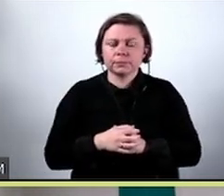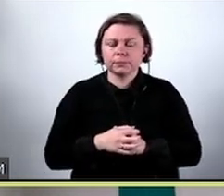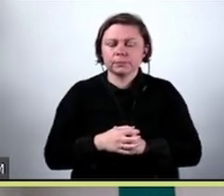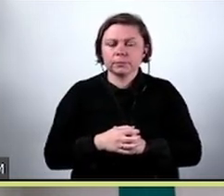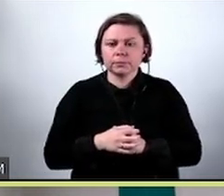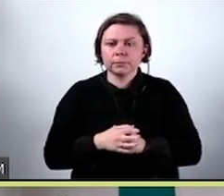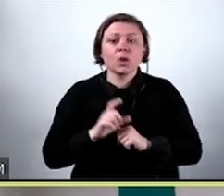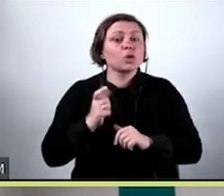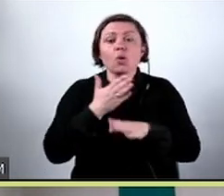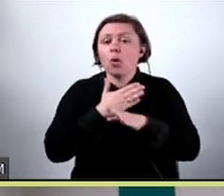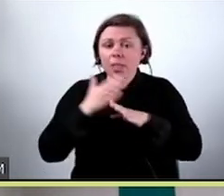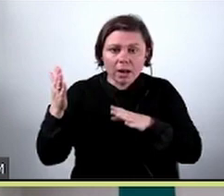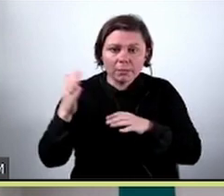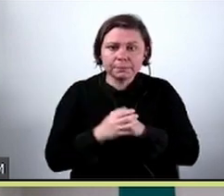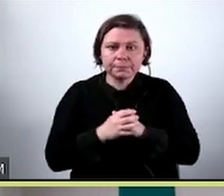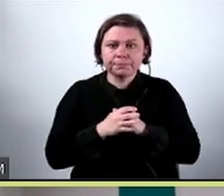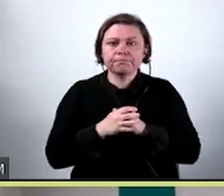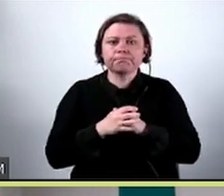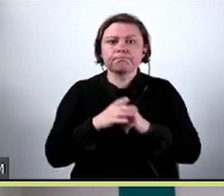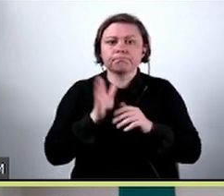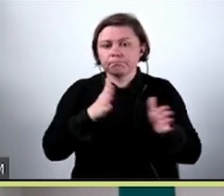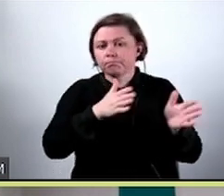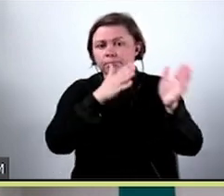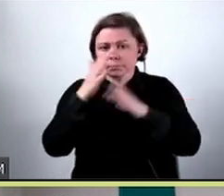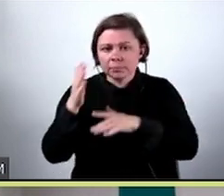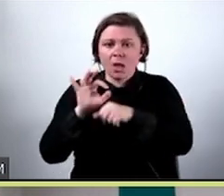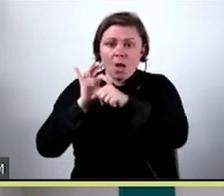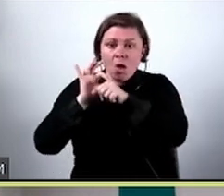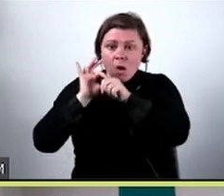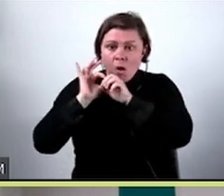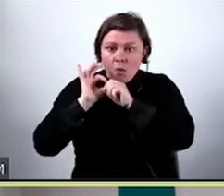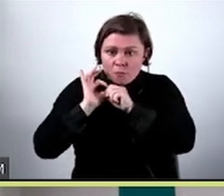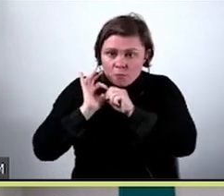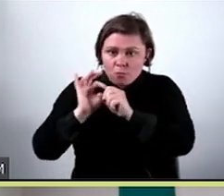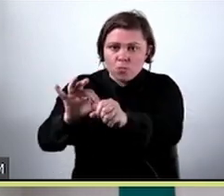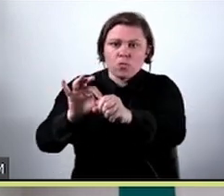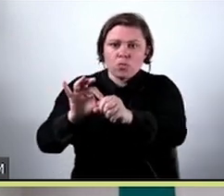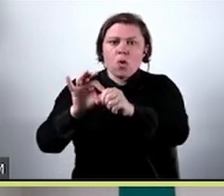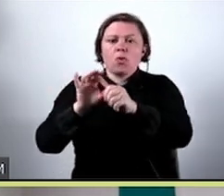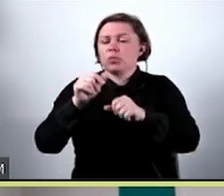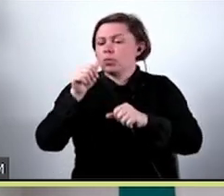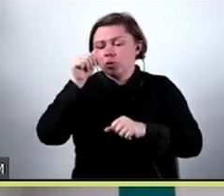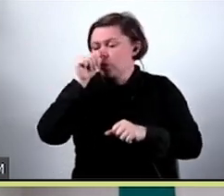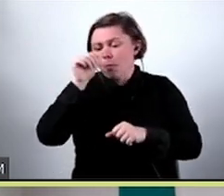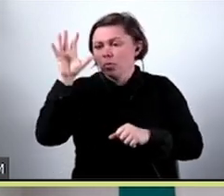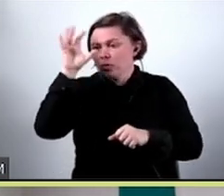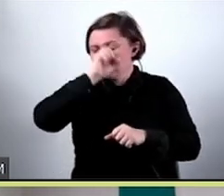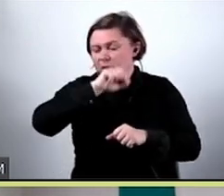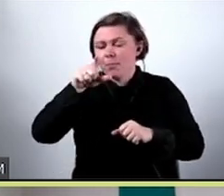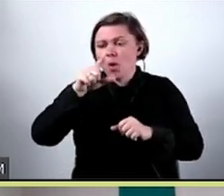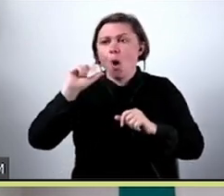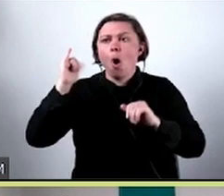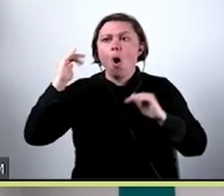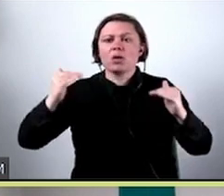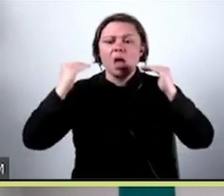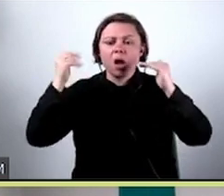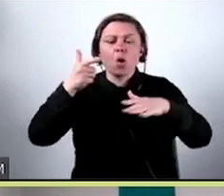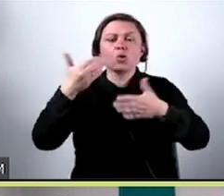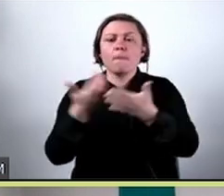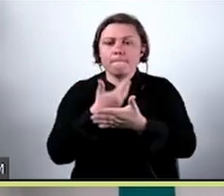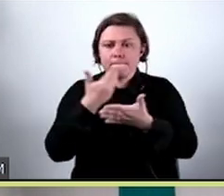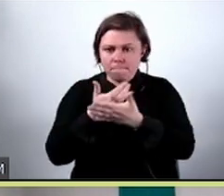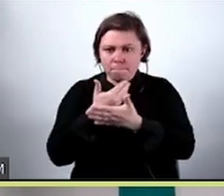Co dalej? W momencie, gdy przechodzimy do wdrożenia, nie możemy zapomnieć dalej o jakości takiego modelu, dlatego że